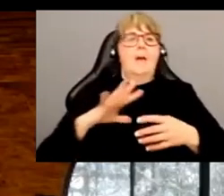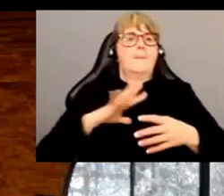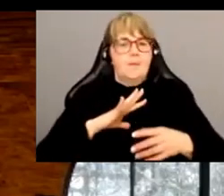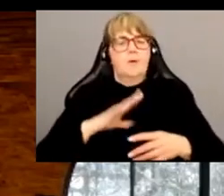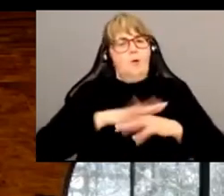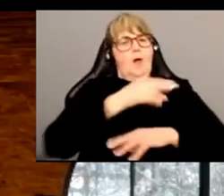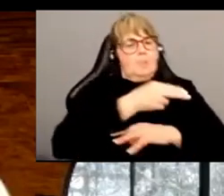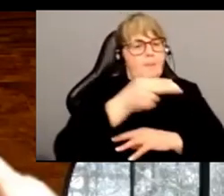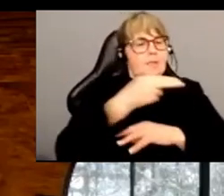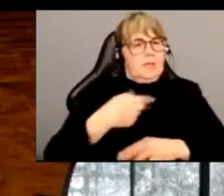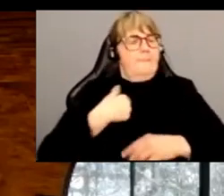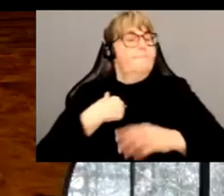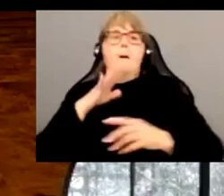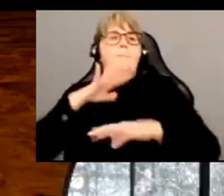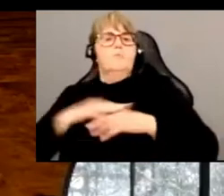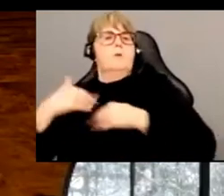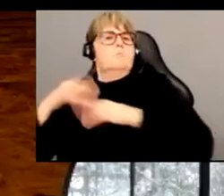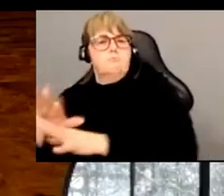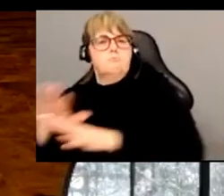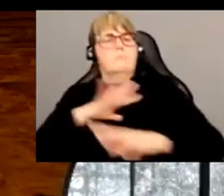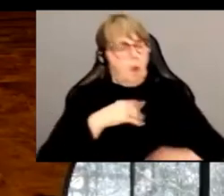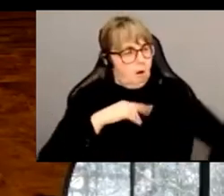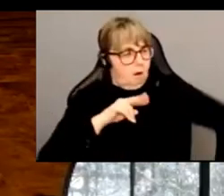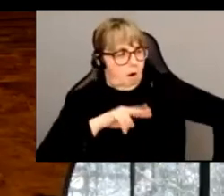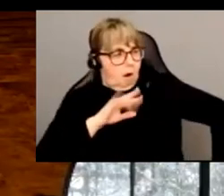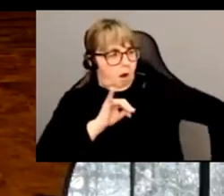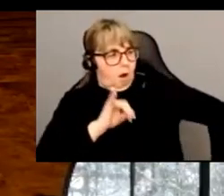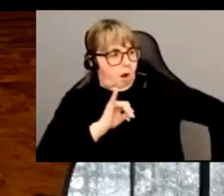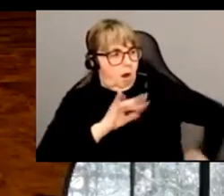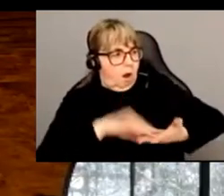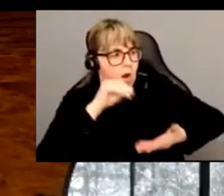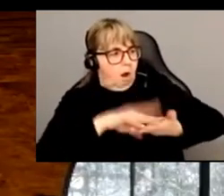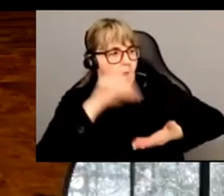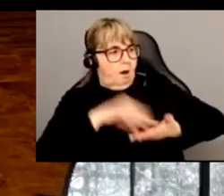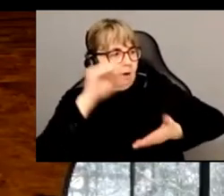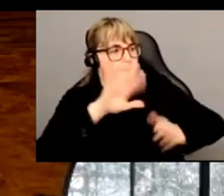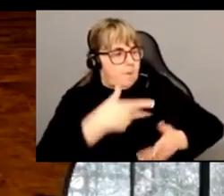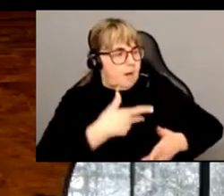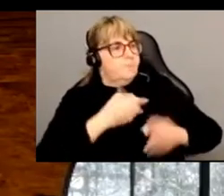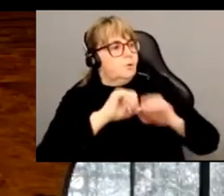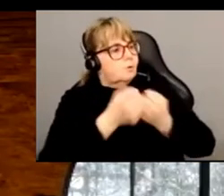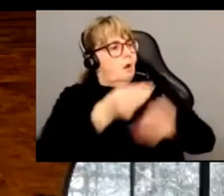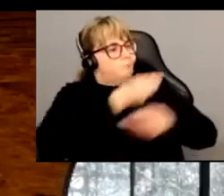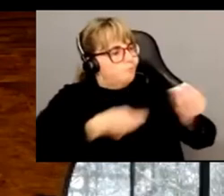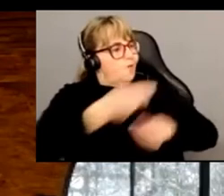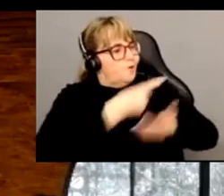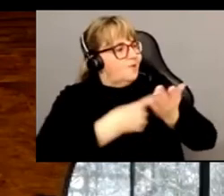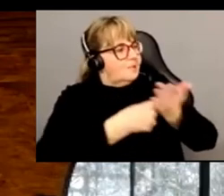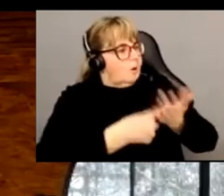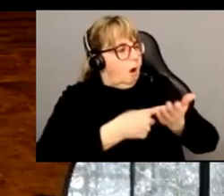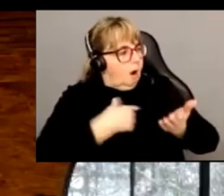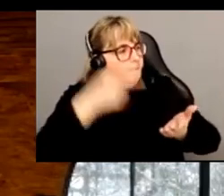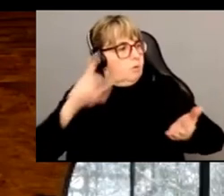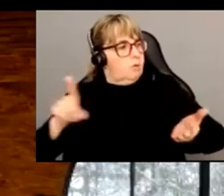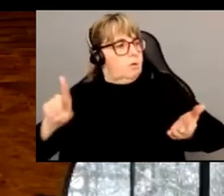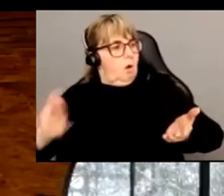les animaux. Donc là, j'ai beaucoup appris, j'approfondis des choses pour mes recherches doctorales et à les occasions sociales lorsque je discutais avec des gens dans ces événements,